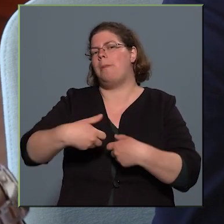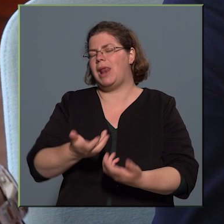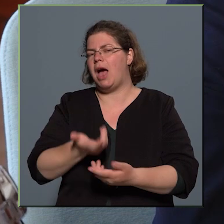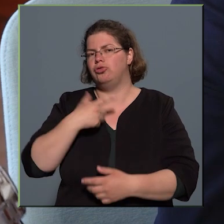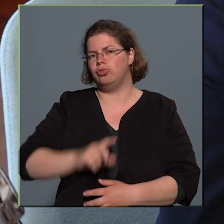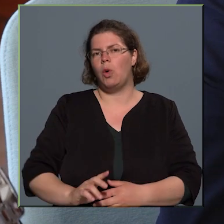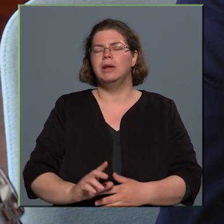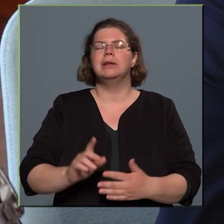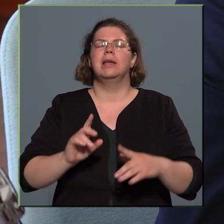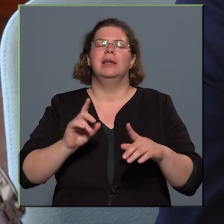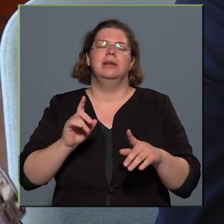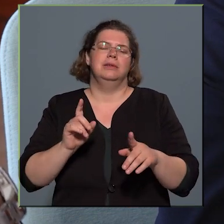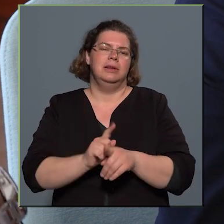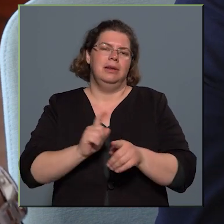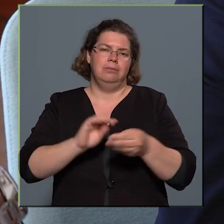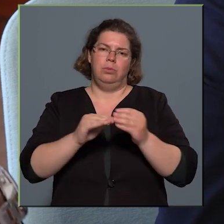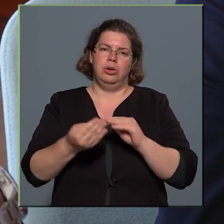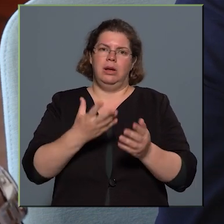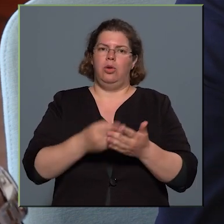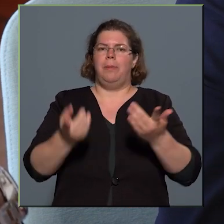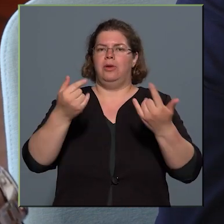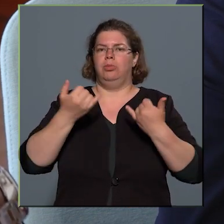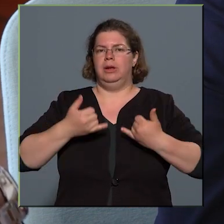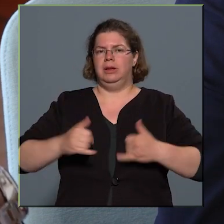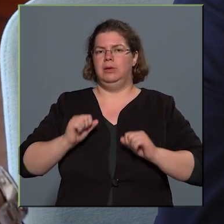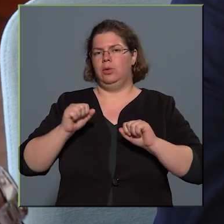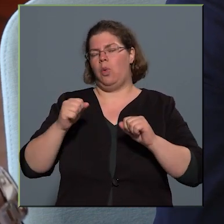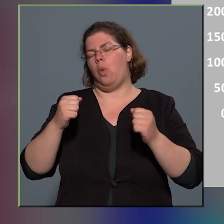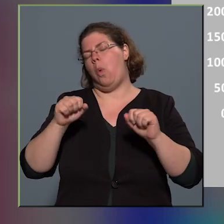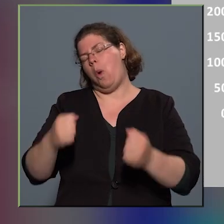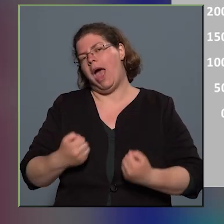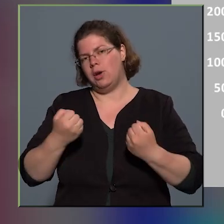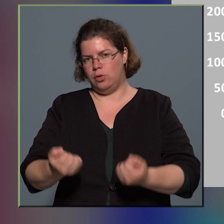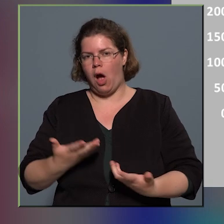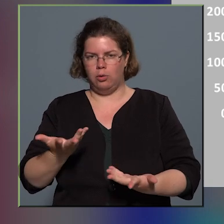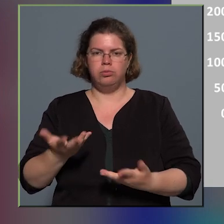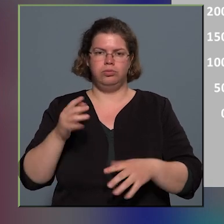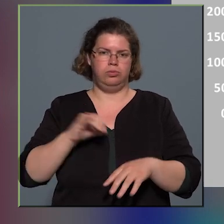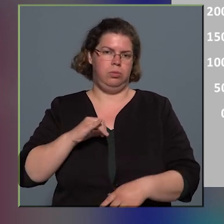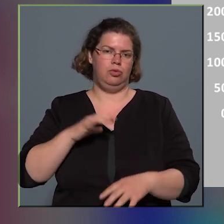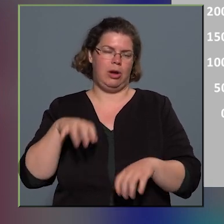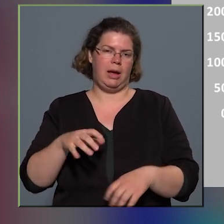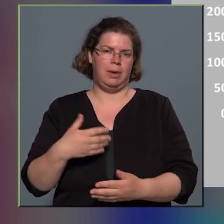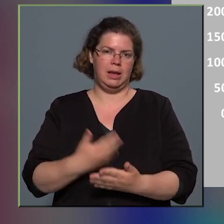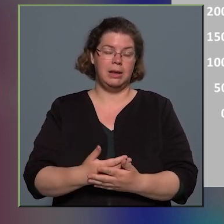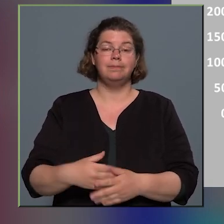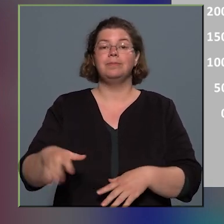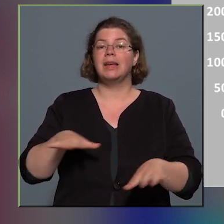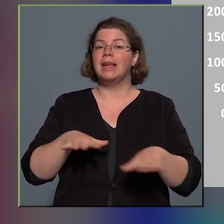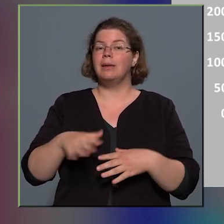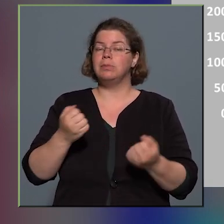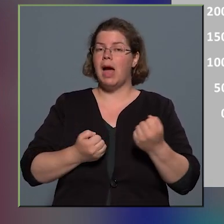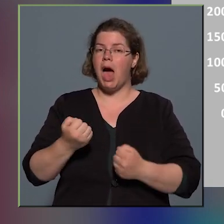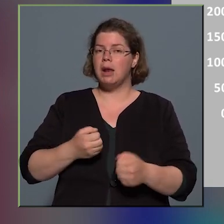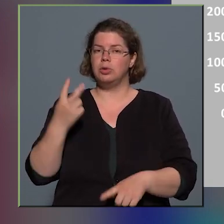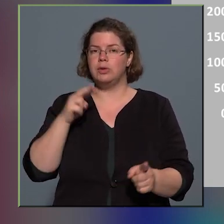igazából ez egy bolti lopásból induló erőszakos bűncselekmény lett. Gépjárművek tekintetében, emlékszem,